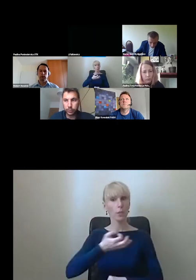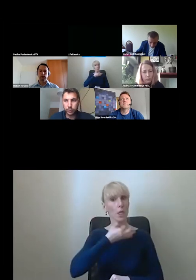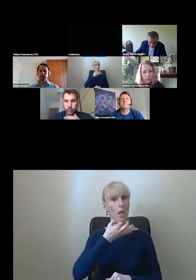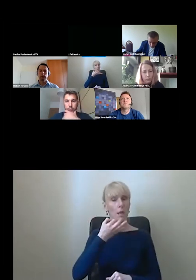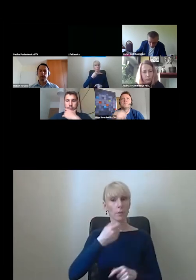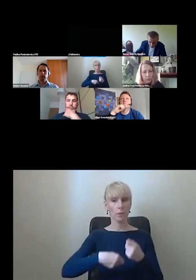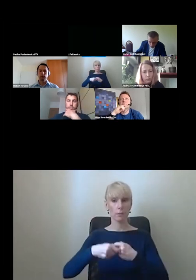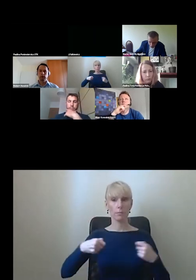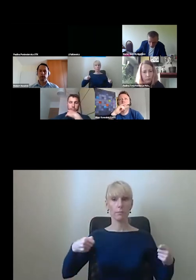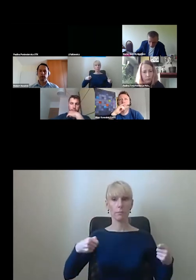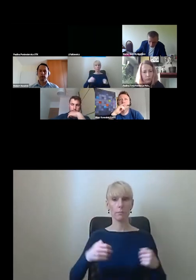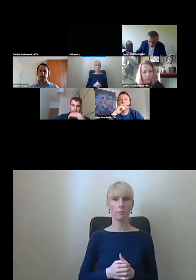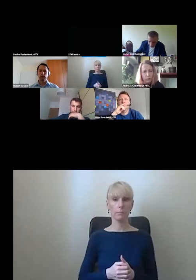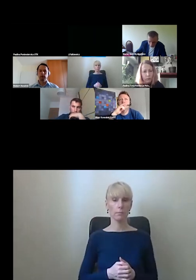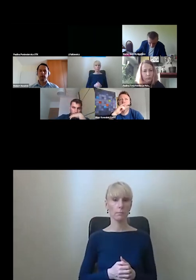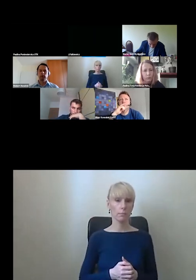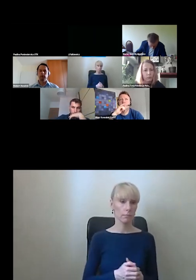Momencik, niech poszukam.